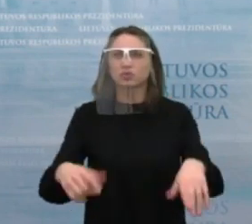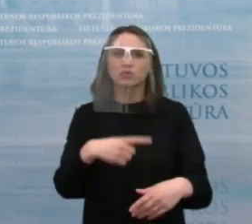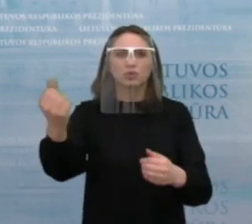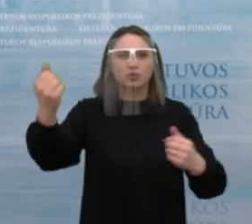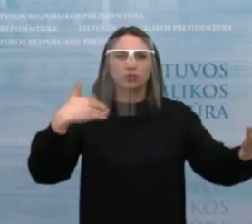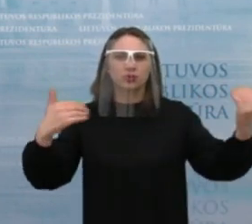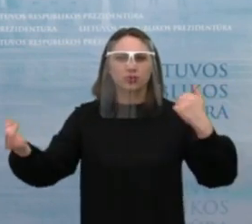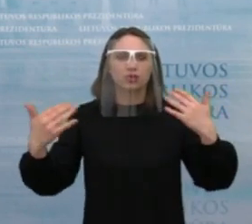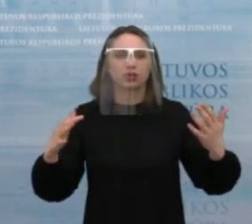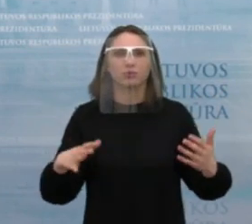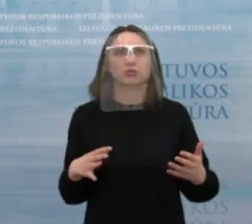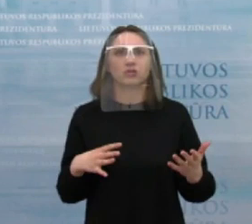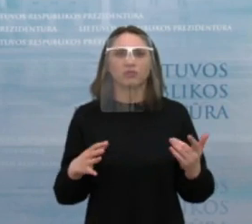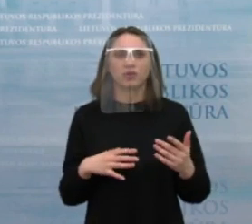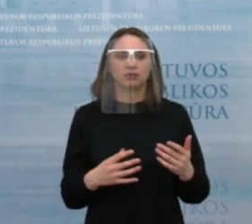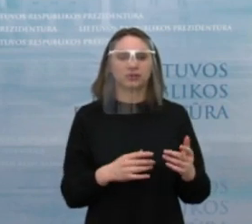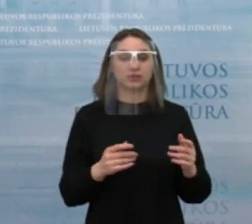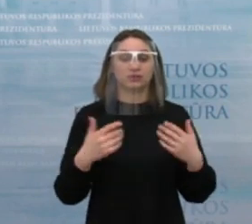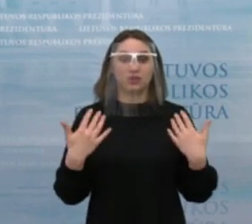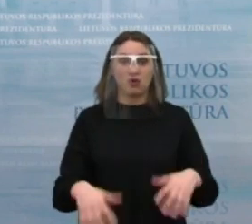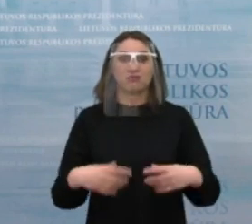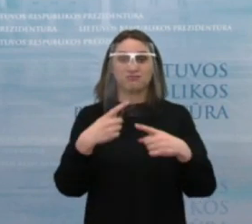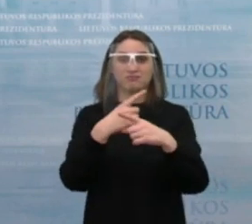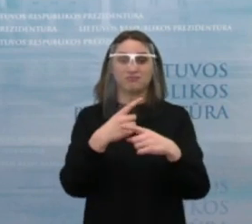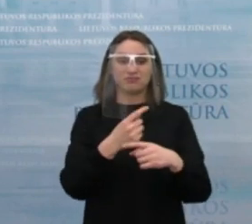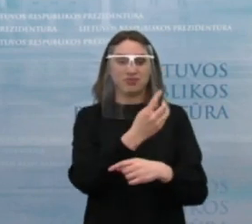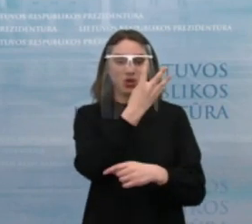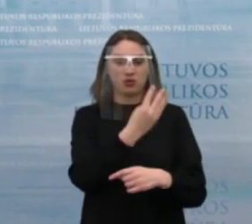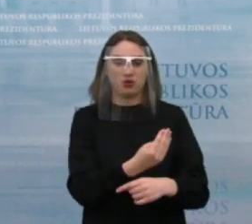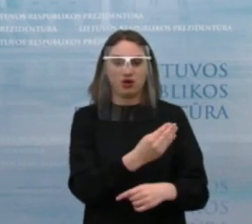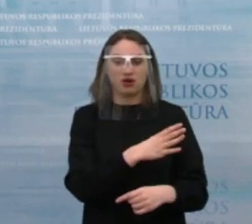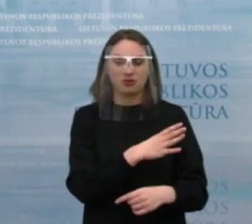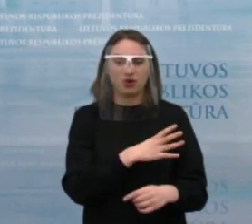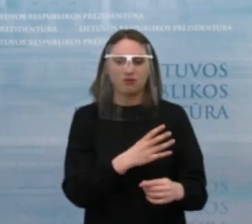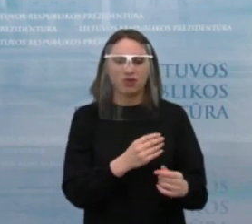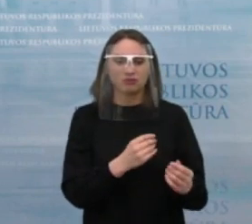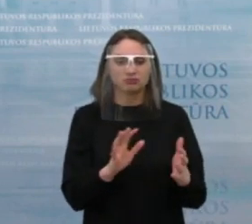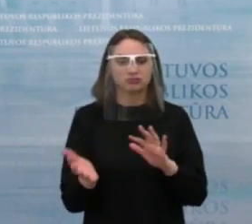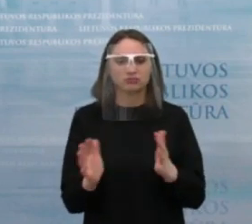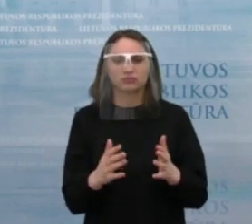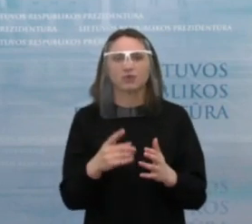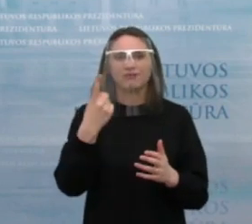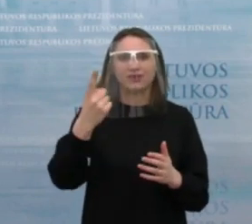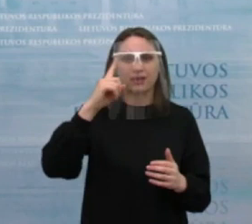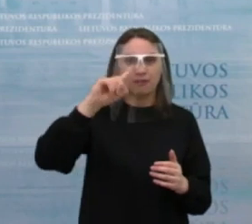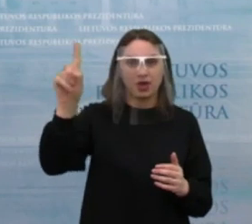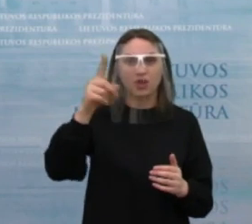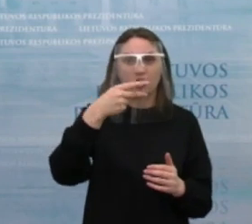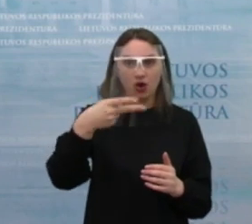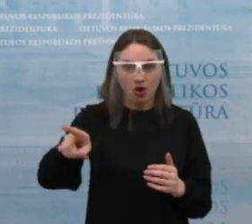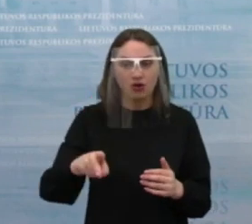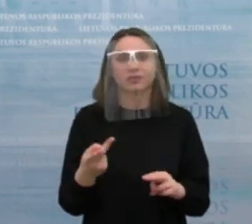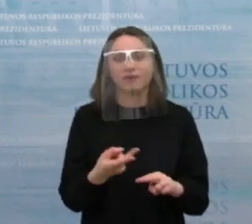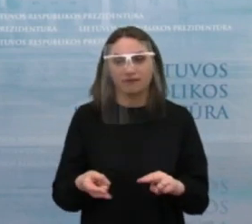daug. Per pirmas keturias dienas buvo paraiškų kiekis maždaug už milijoną eurų. Tai